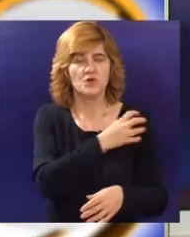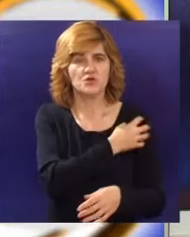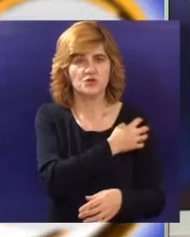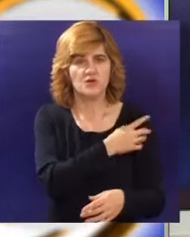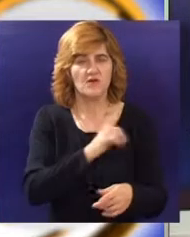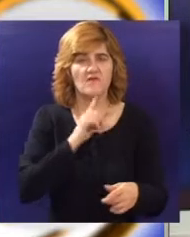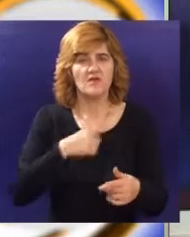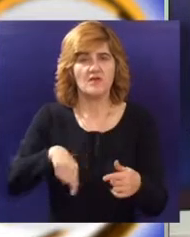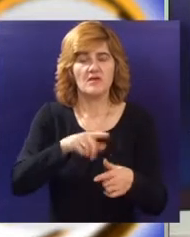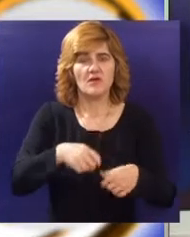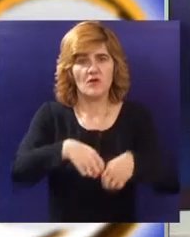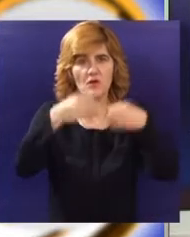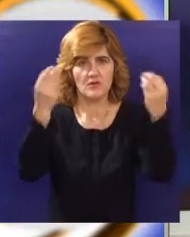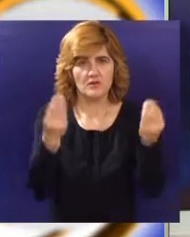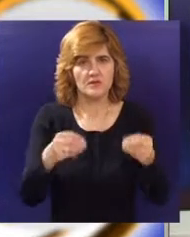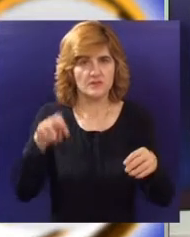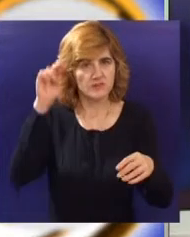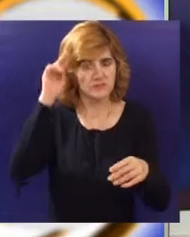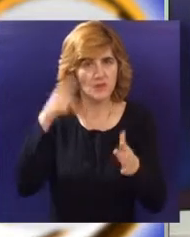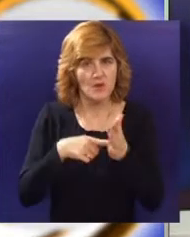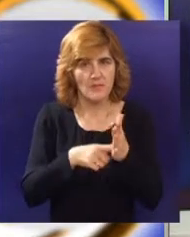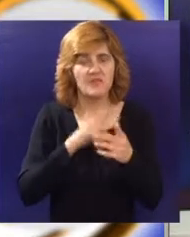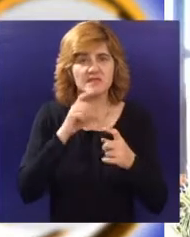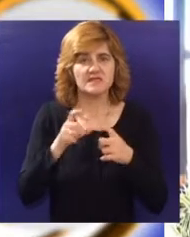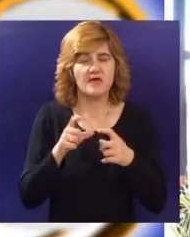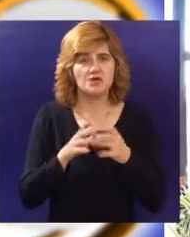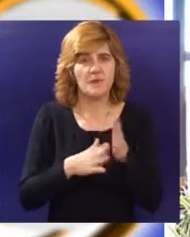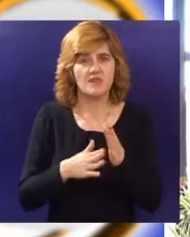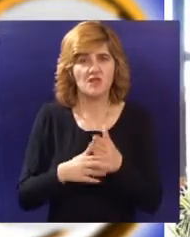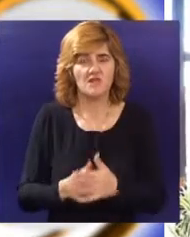policije Borivoj Mucalj i pomoćnik direktora policije Saša Mitrović.